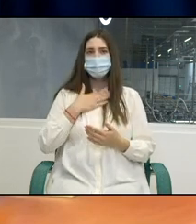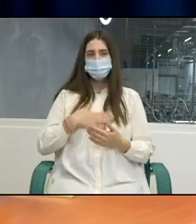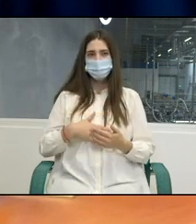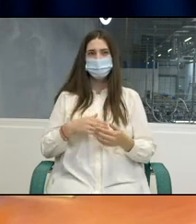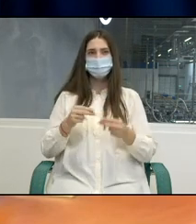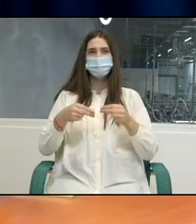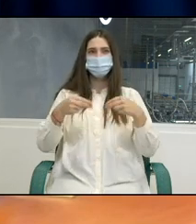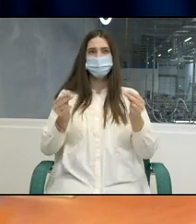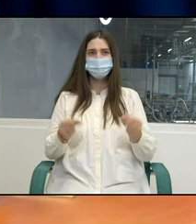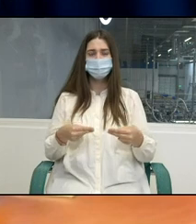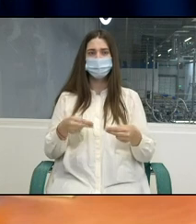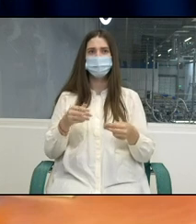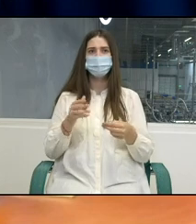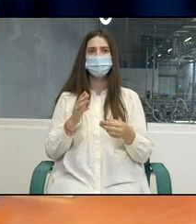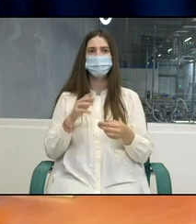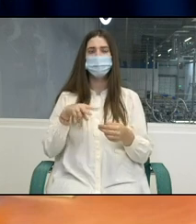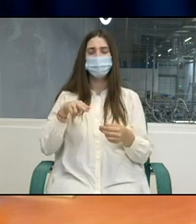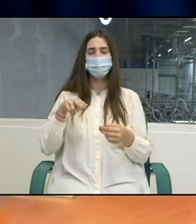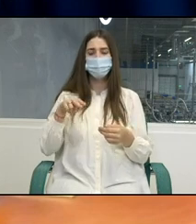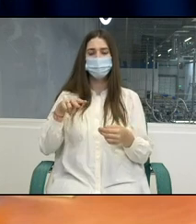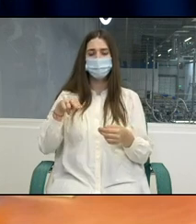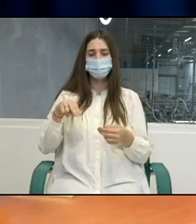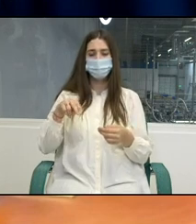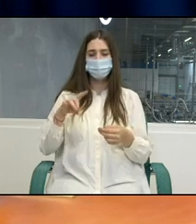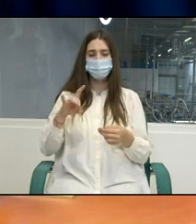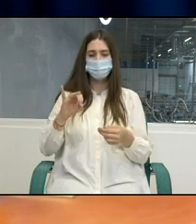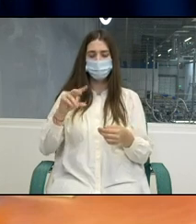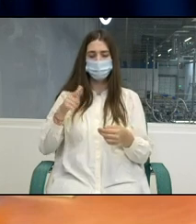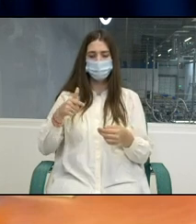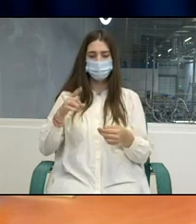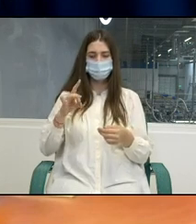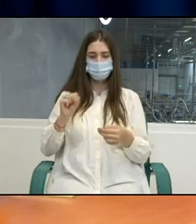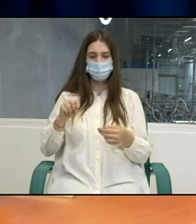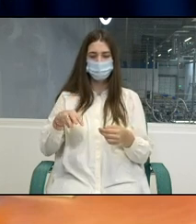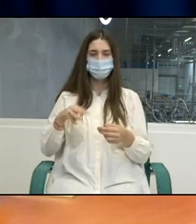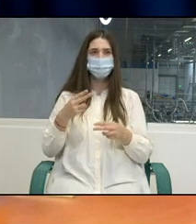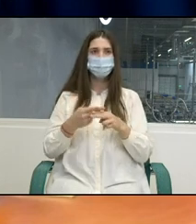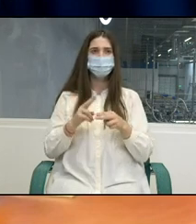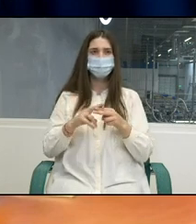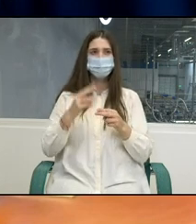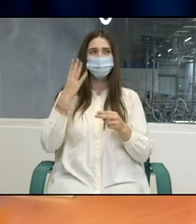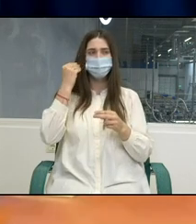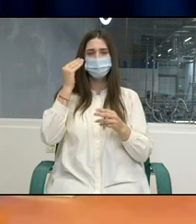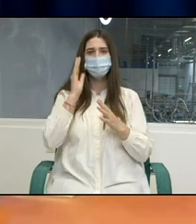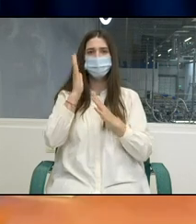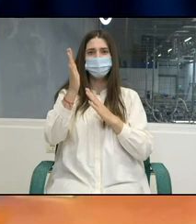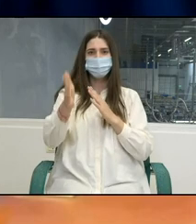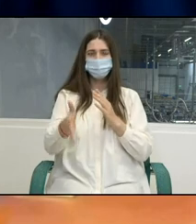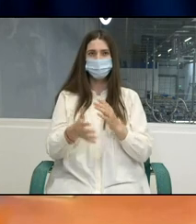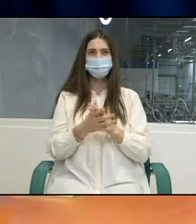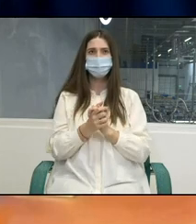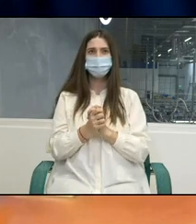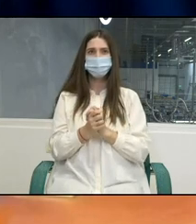semnarea acestui program nou de țara privind muncă decentă cu Republica Moldova în numele OIM și aș vrea să mulțumesc